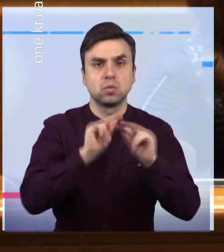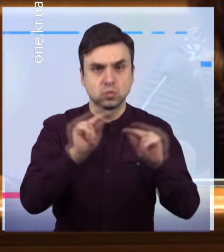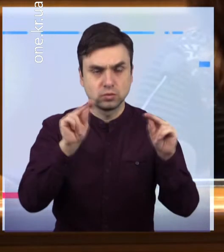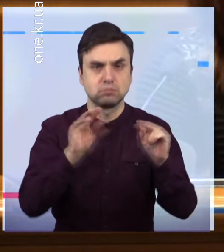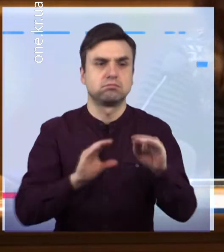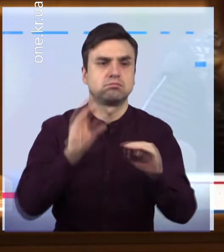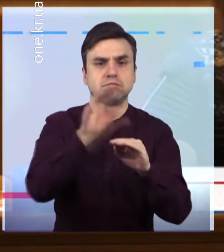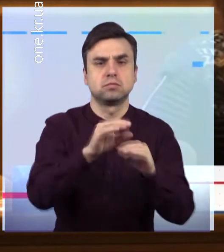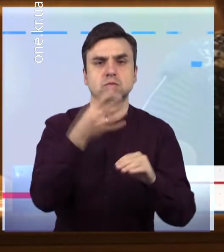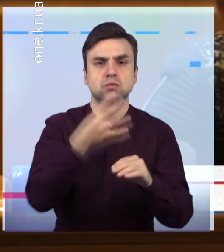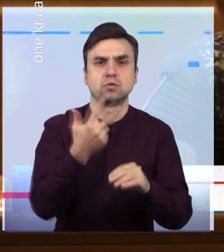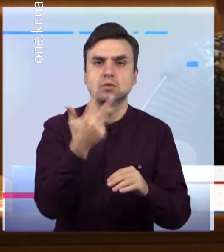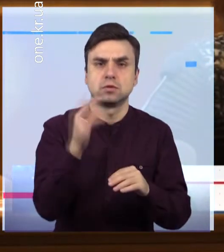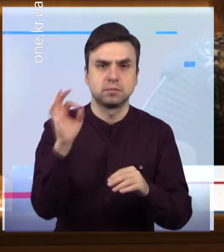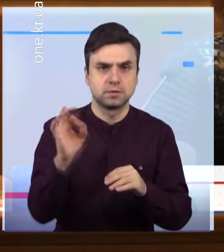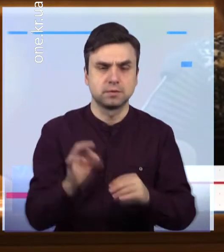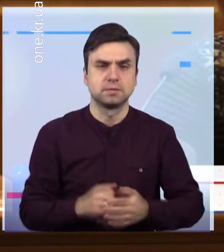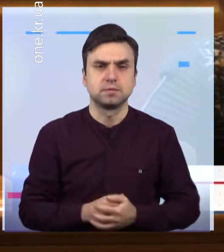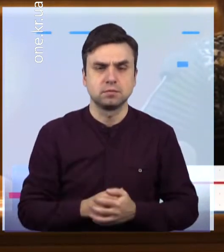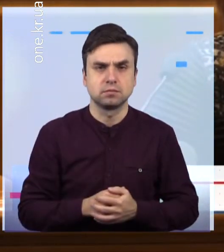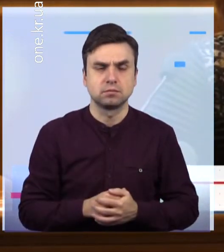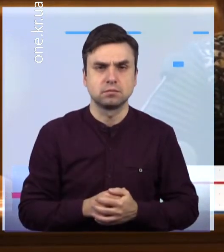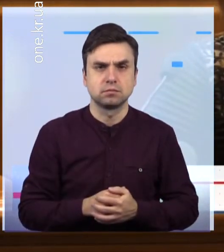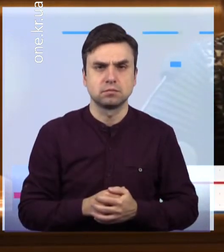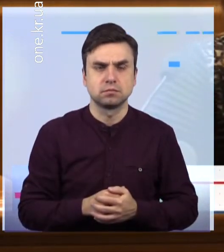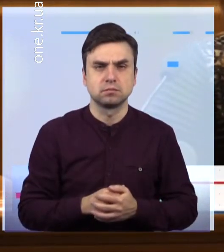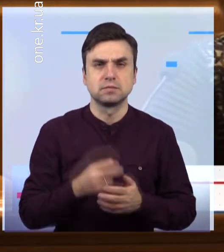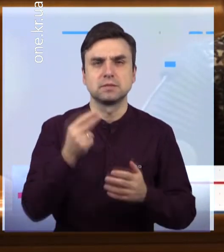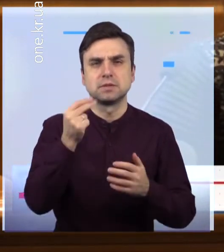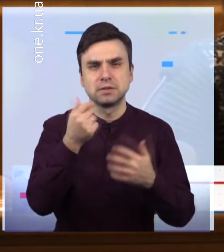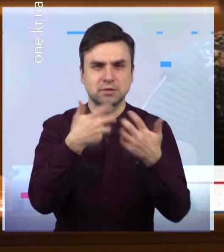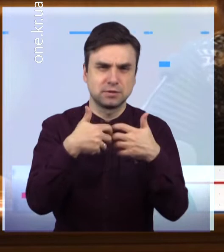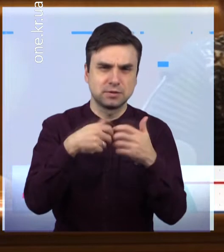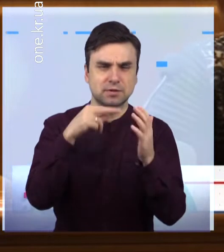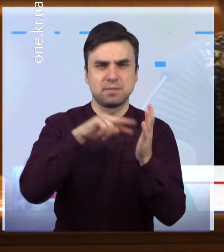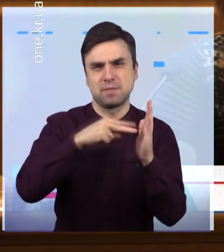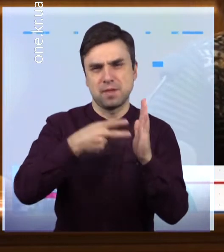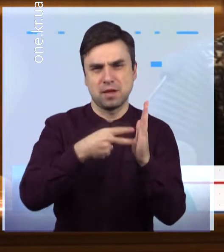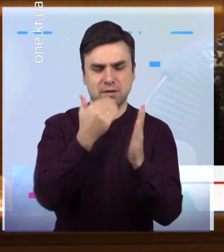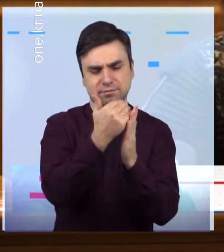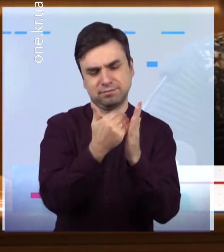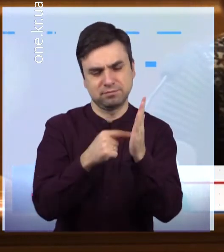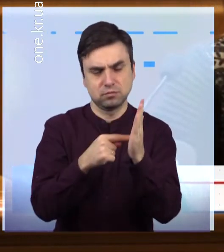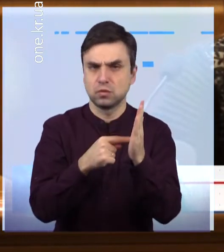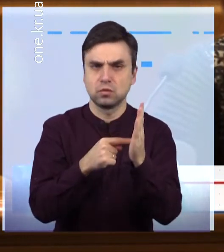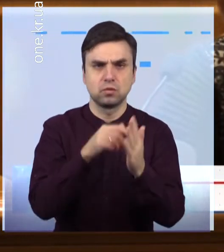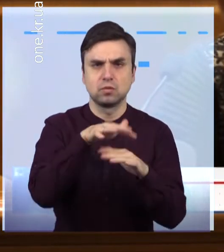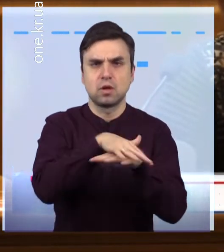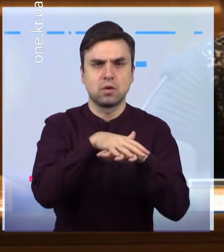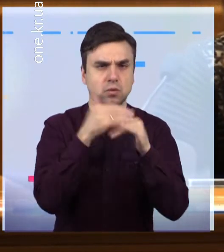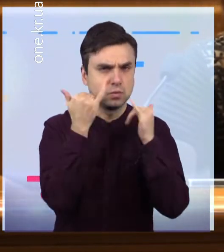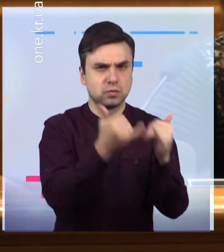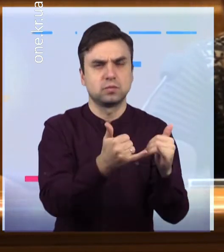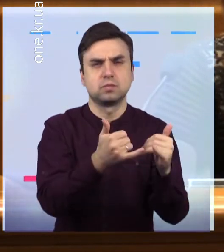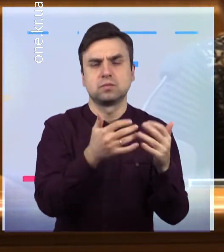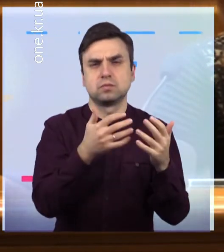Бюджет дуже соціальний, дуже багато і ми по законодавству врахували все те, що необхідно врахувати по